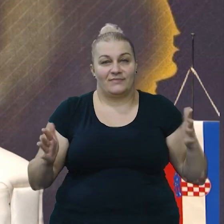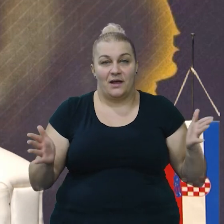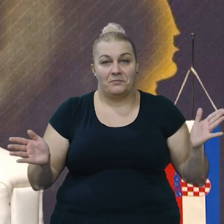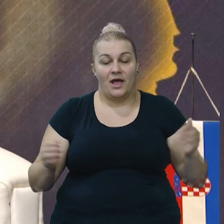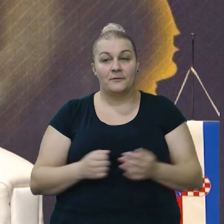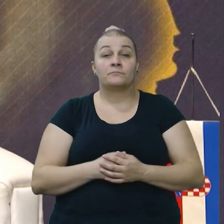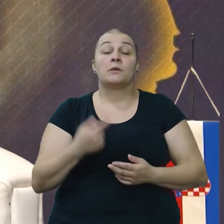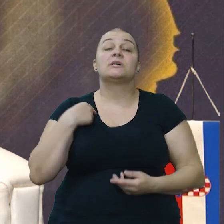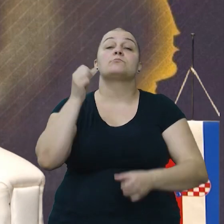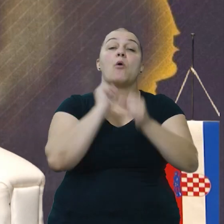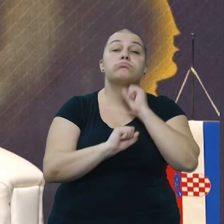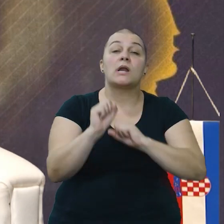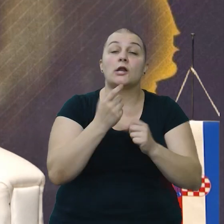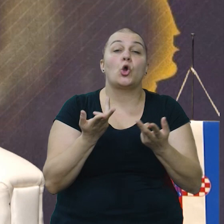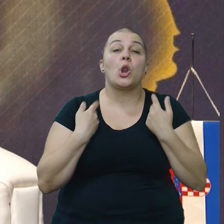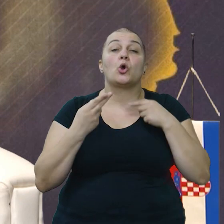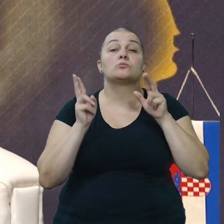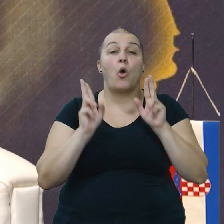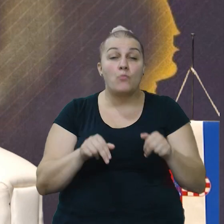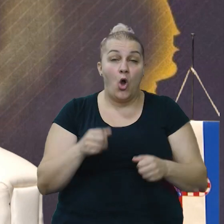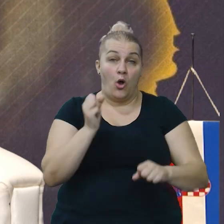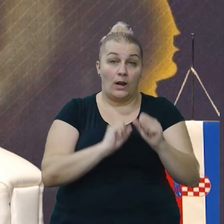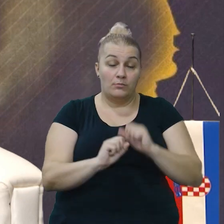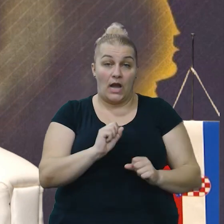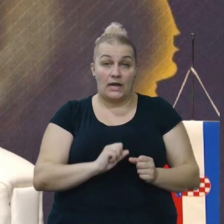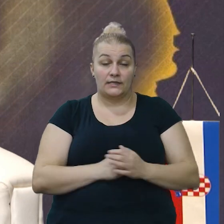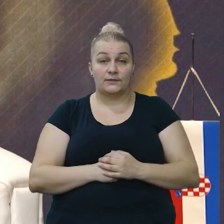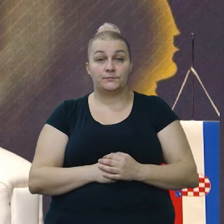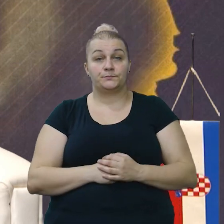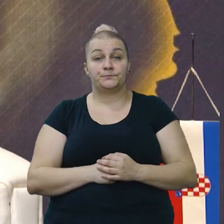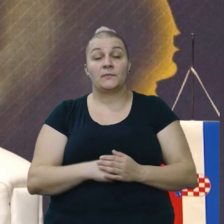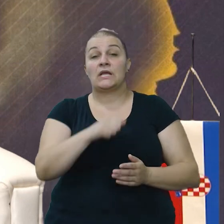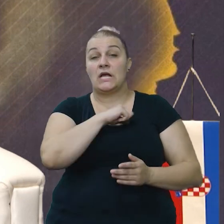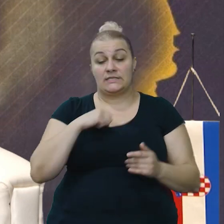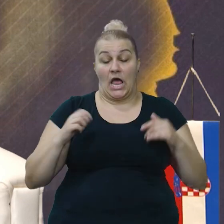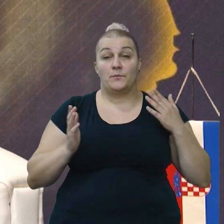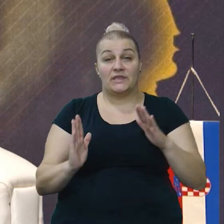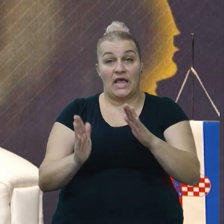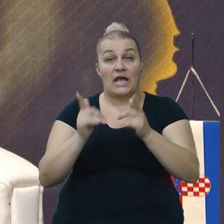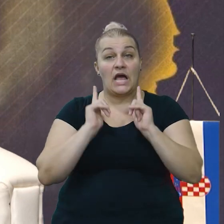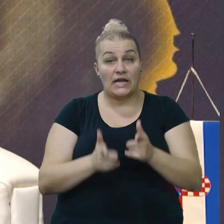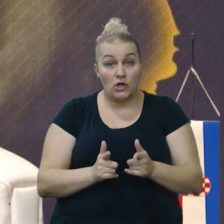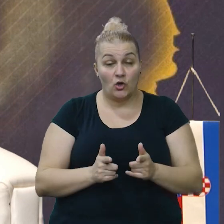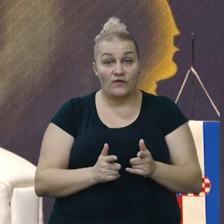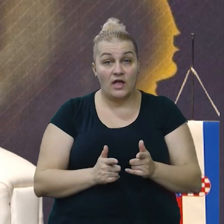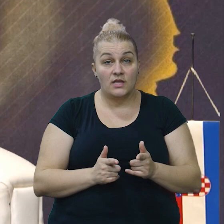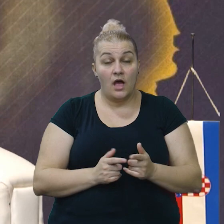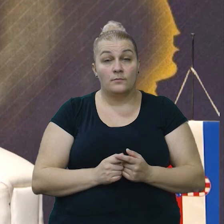koliko smo mogli braniti. Sad, sam tijek ratovanja,